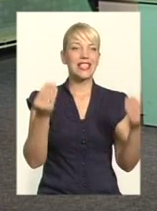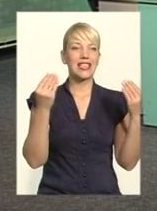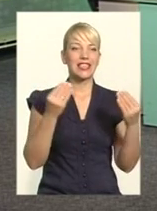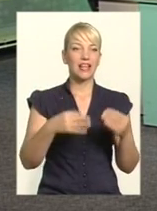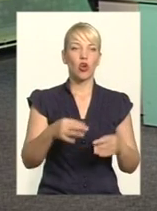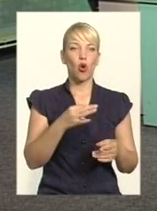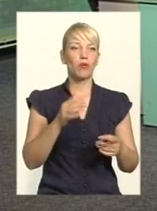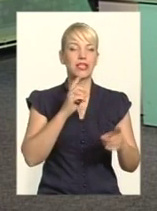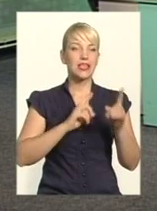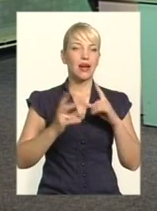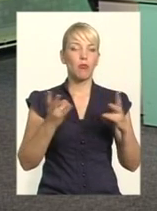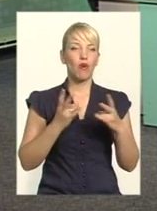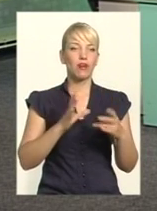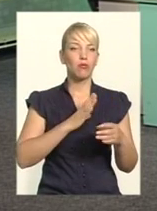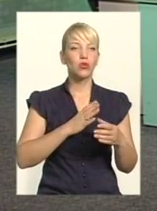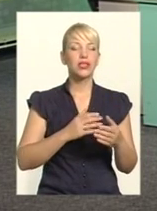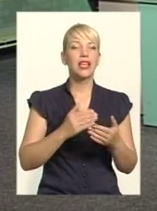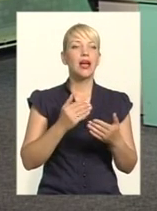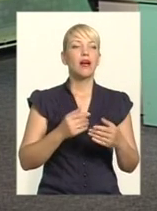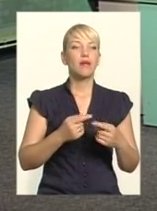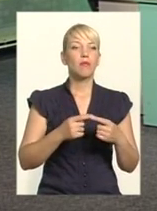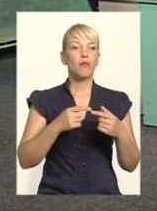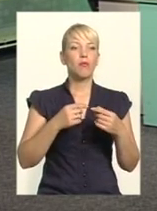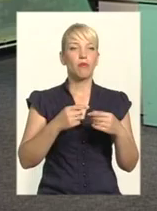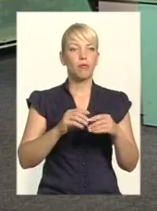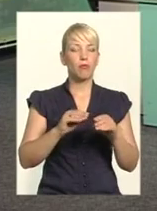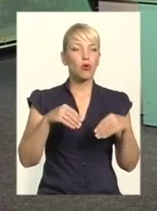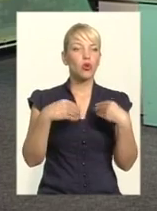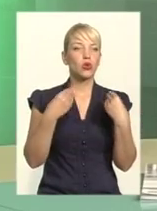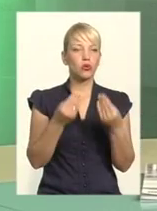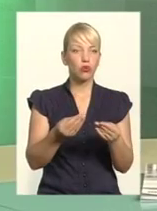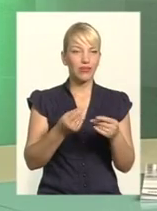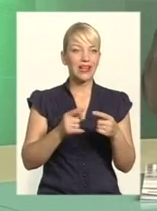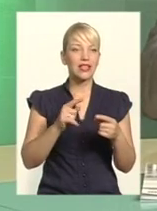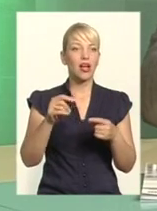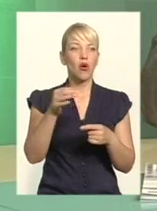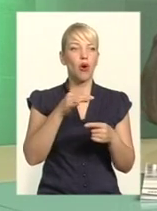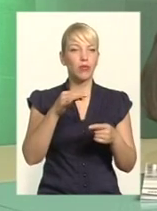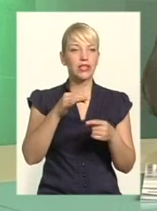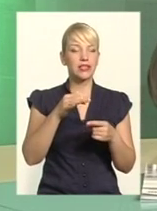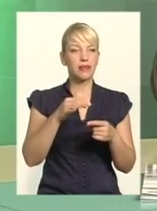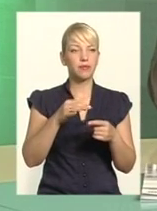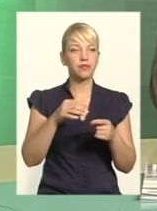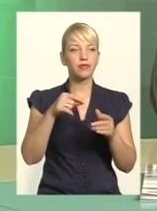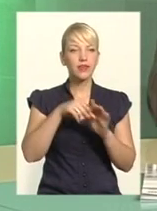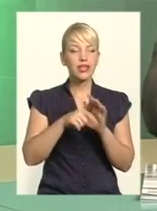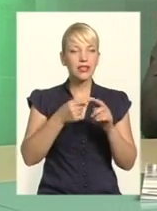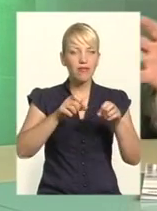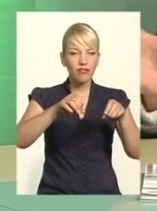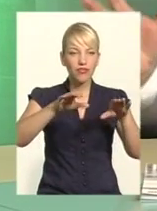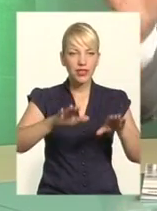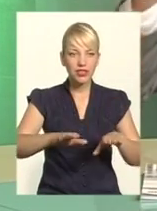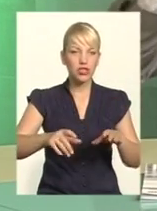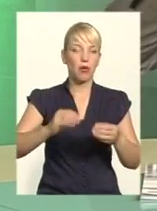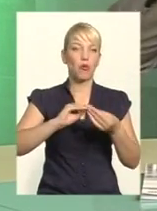продукувати системне бачення, вирішення проблеми доріг – це одна із складових великого